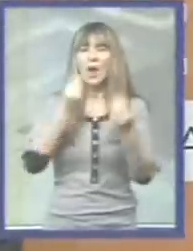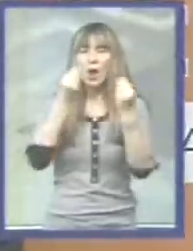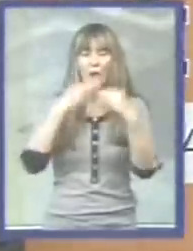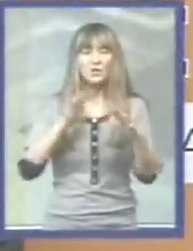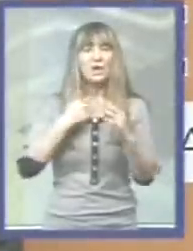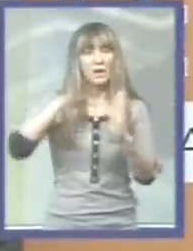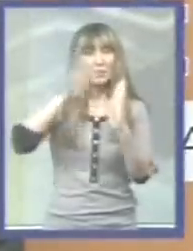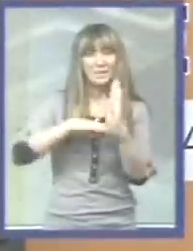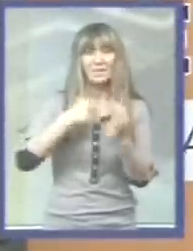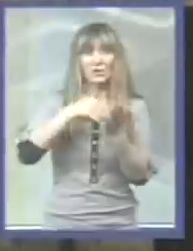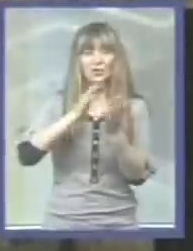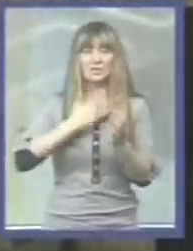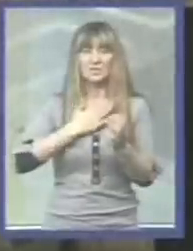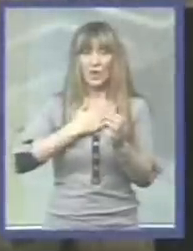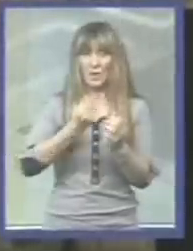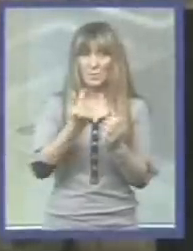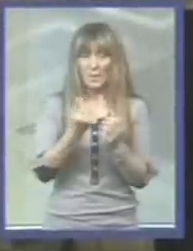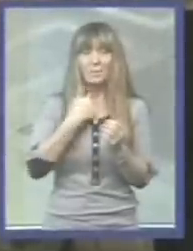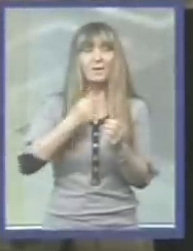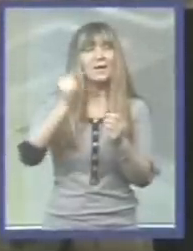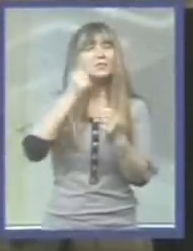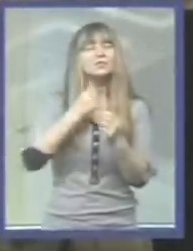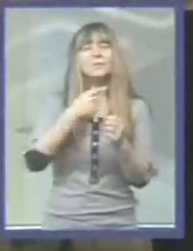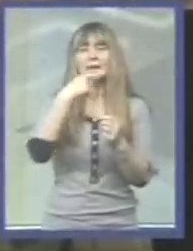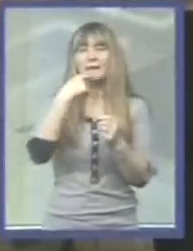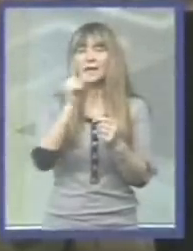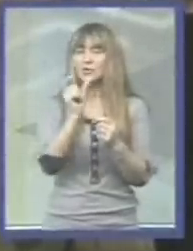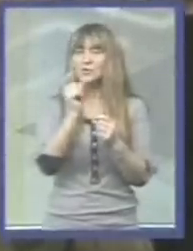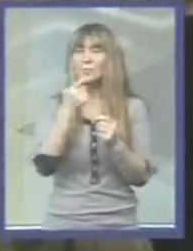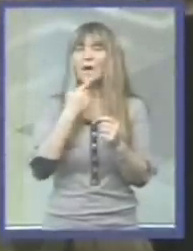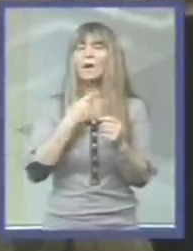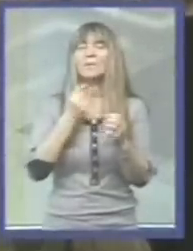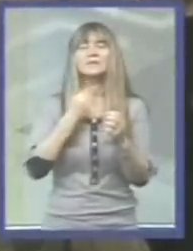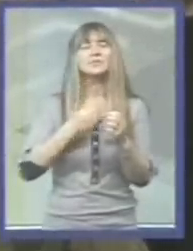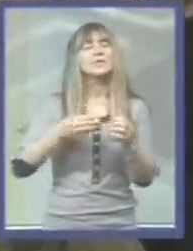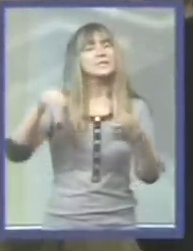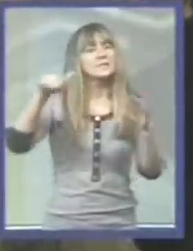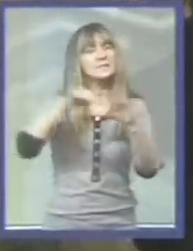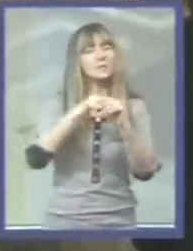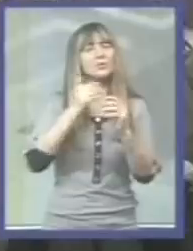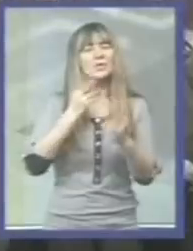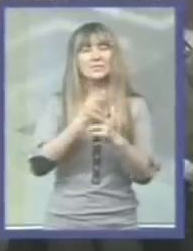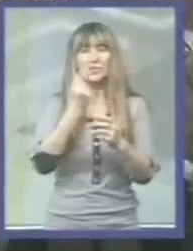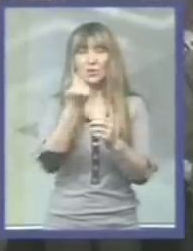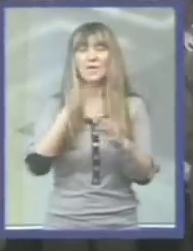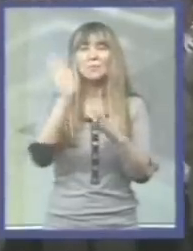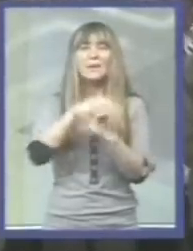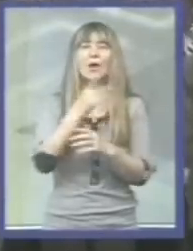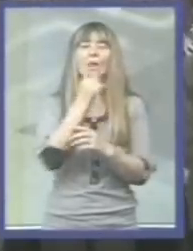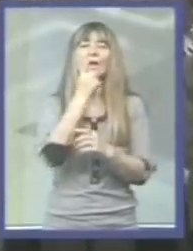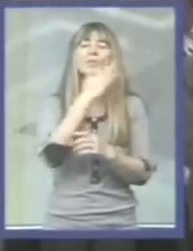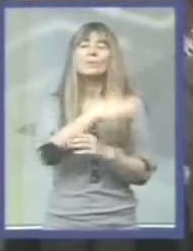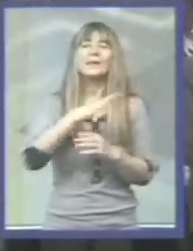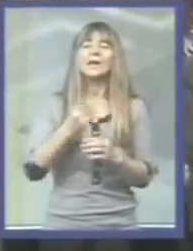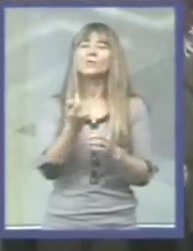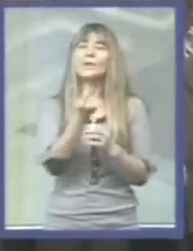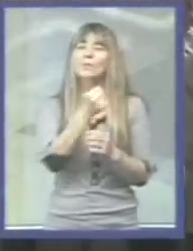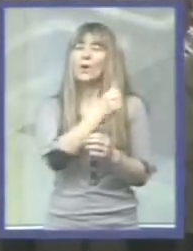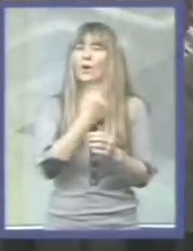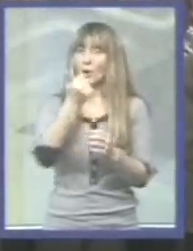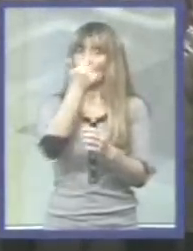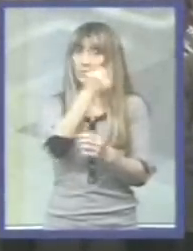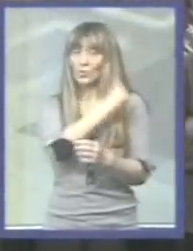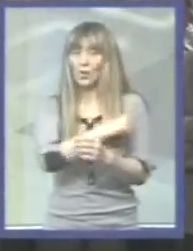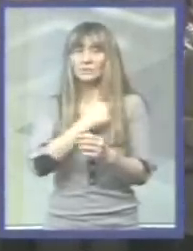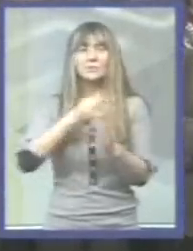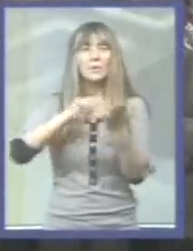sve pare. Prema Radulovićevim rečima, višak partijskih zaposlenih u javnom sektoru državu košta preko milijardu i po evra godišnje, zbog